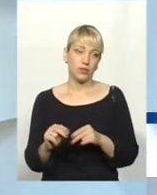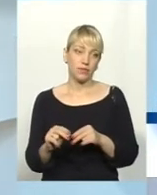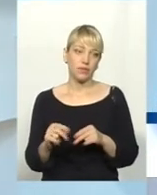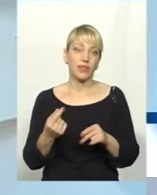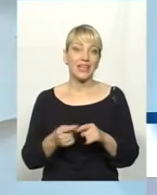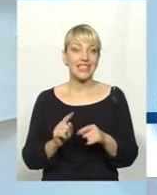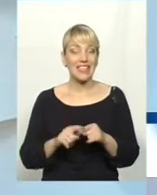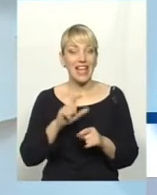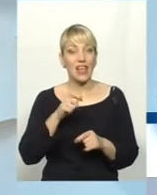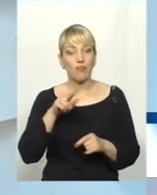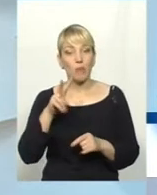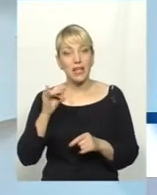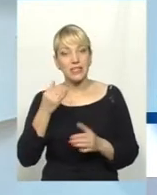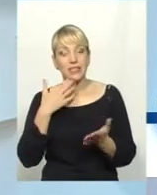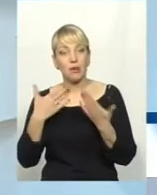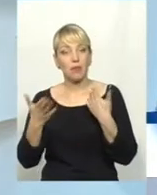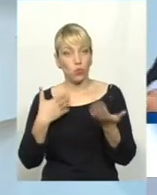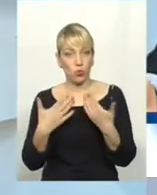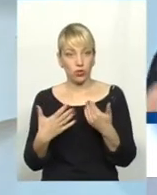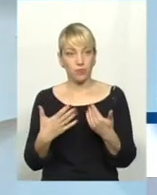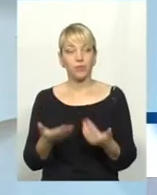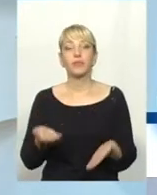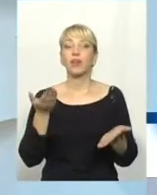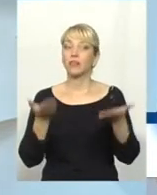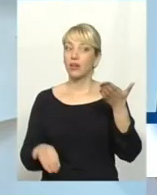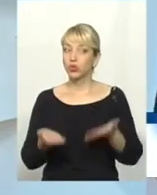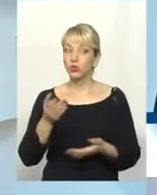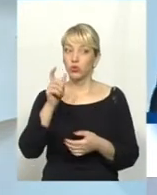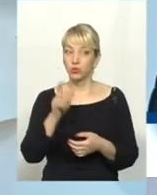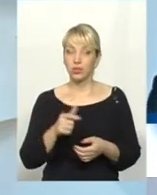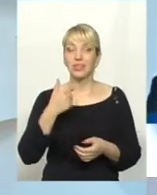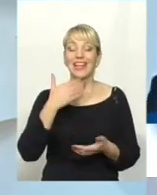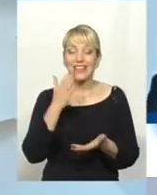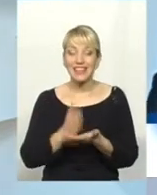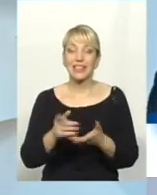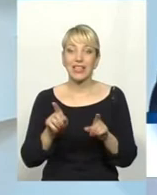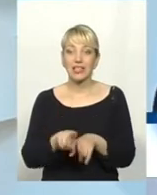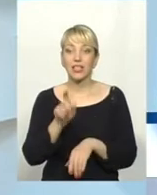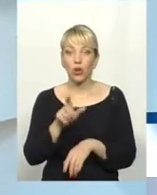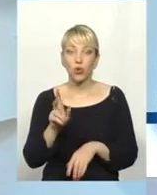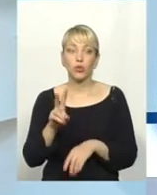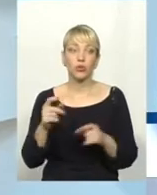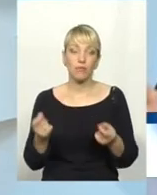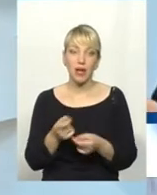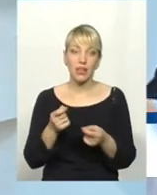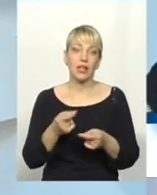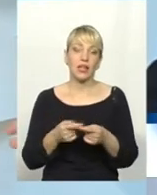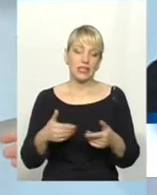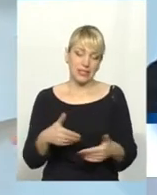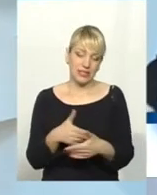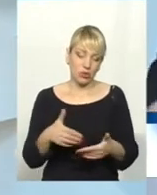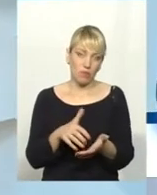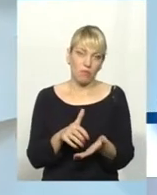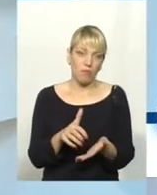європейський підход. Якщо людина, є такі люди, їх немало, і сексуальна поведінка